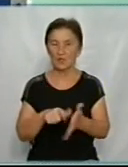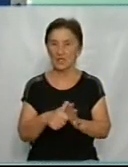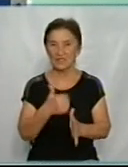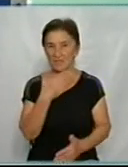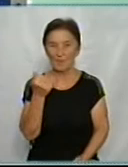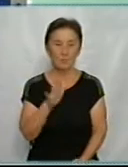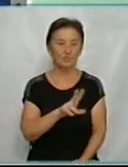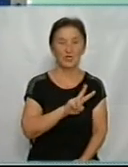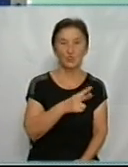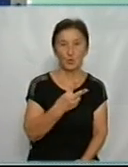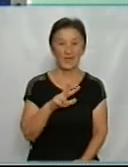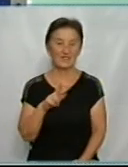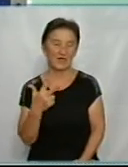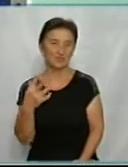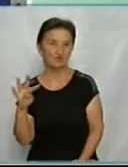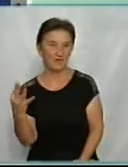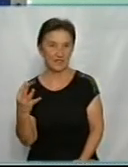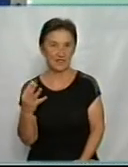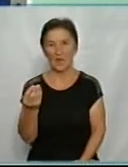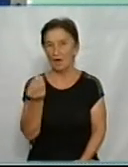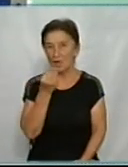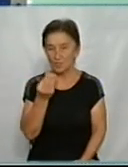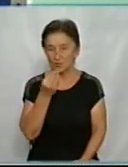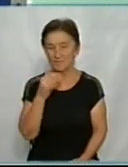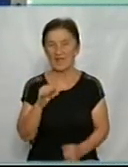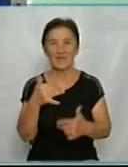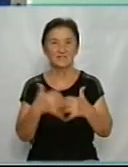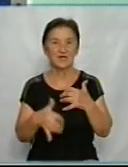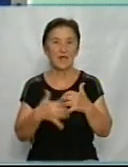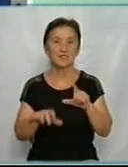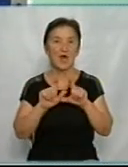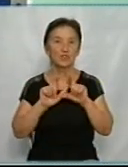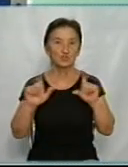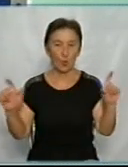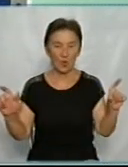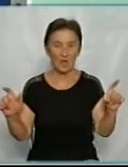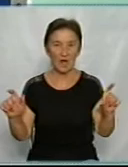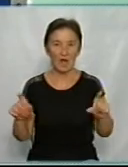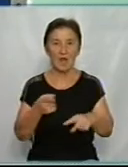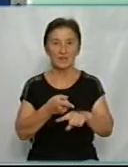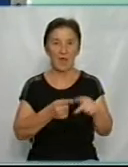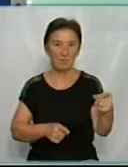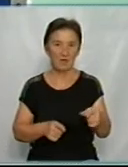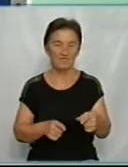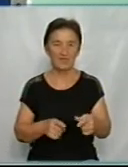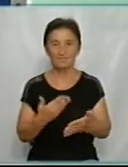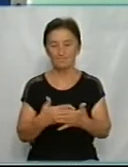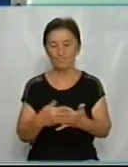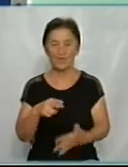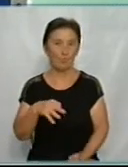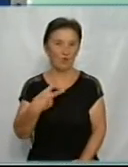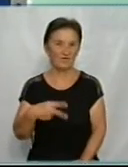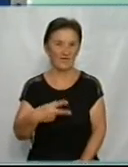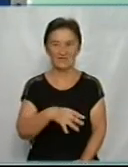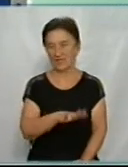другий, третій, четвертий харчуватися. Ну і середня школа буде також на навпіл поділена. То приблизно по 20 осіб.